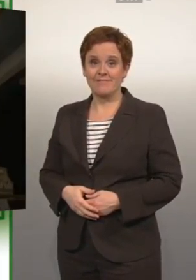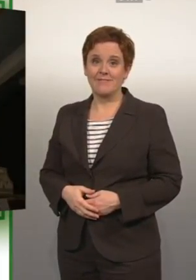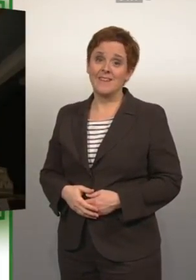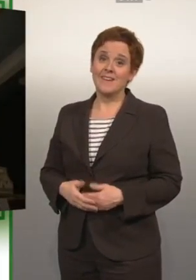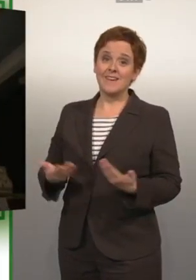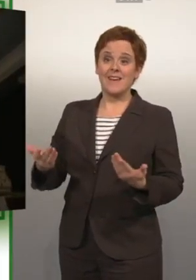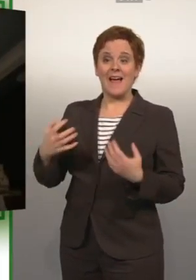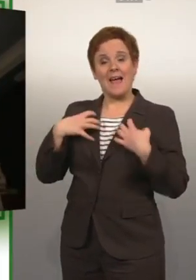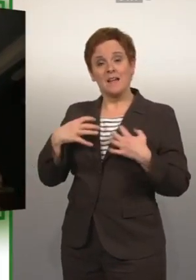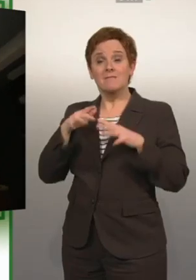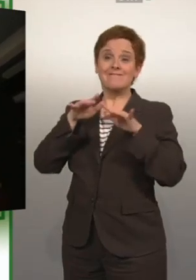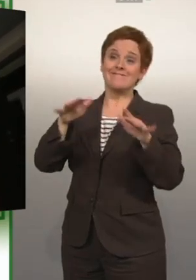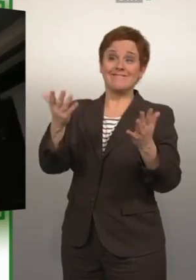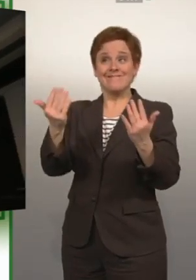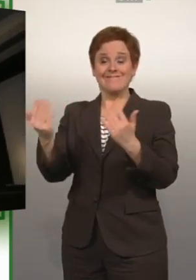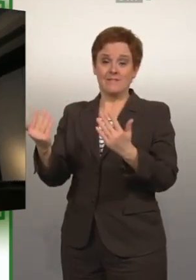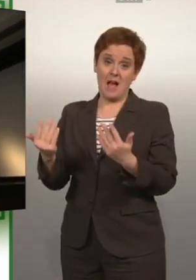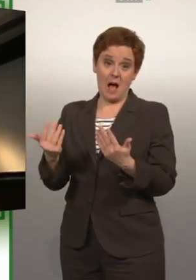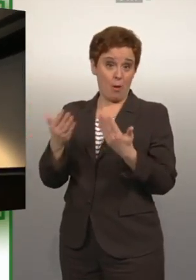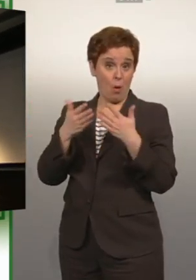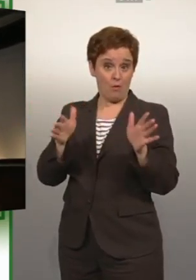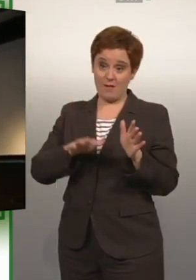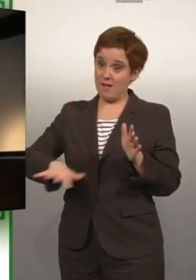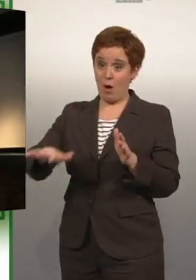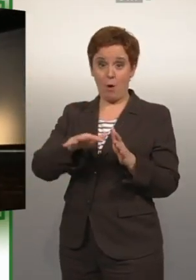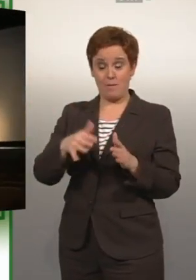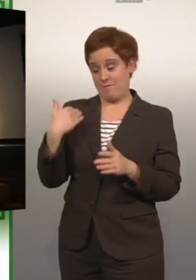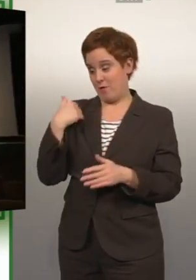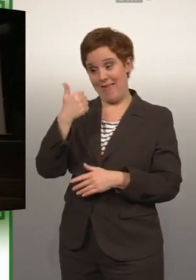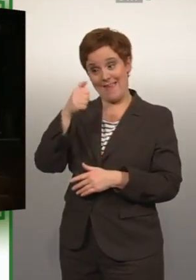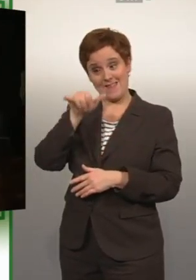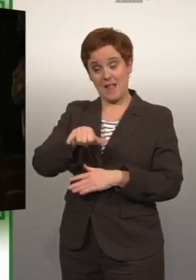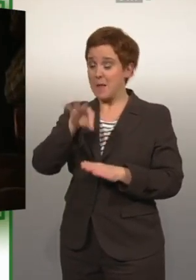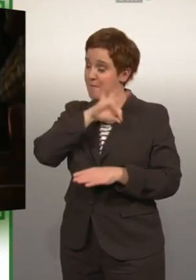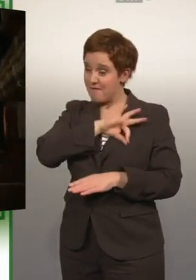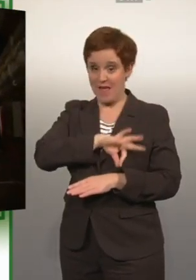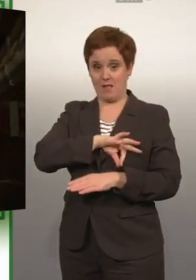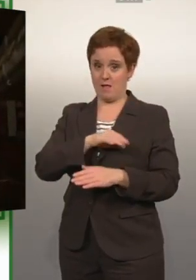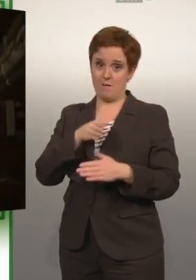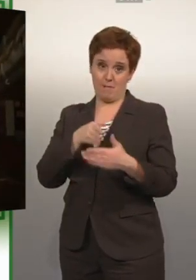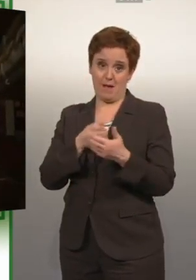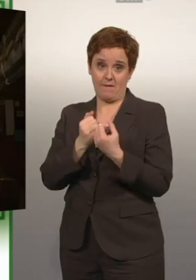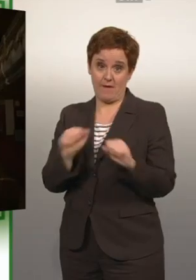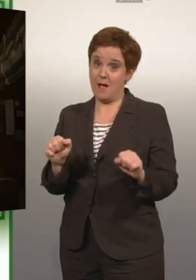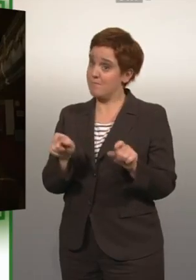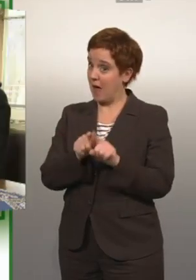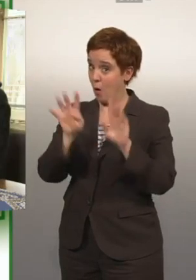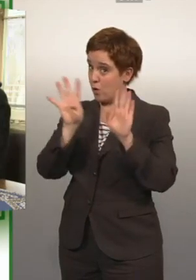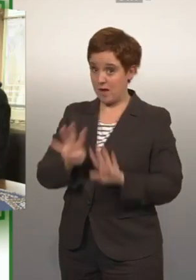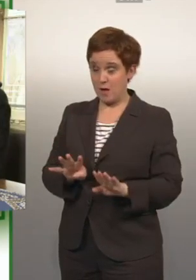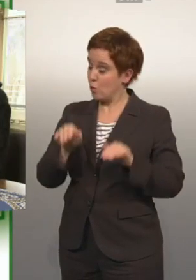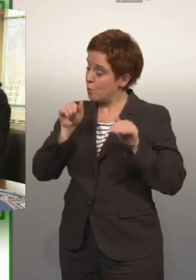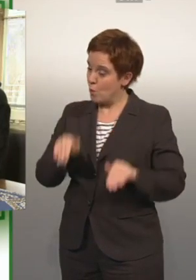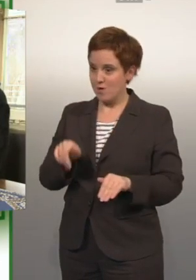Trotz Charmoffensive der Eigentümer. Der öffentliche Raum muss seit erst im Jänner barrierefrei sein. Das gilt auch für das Kino im